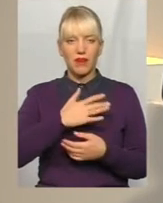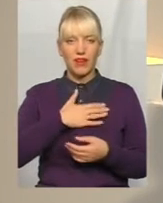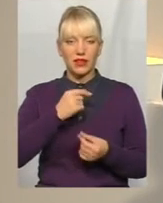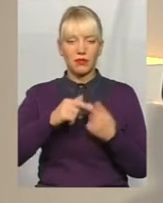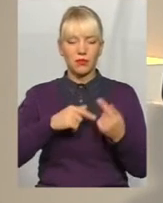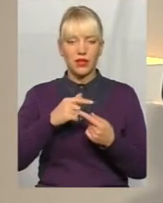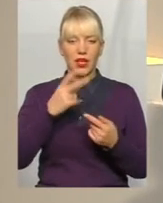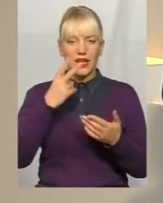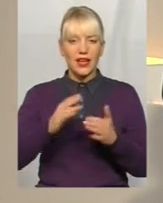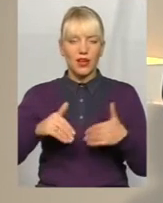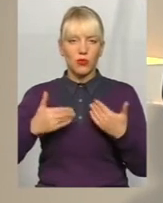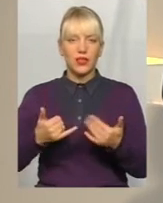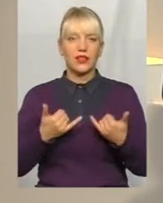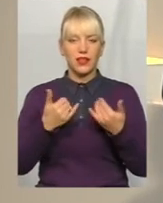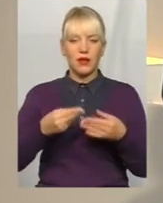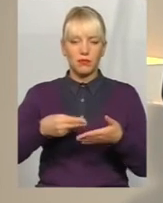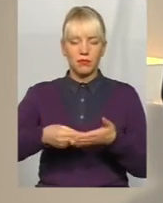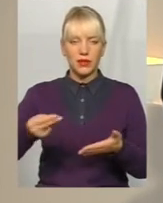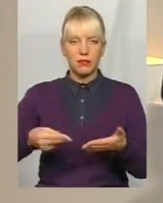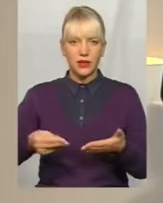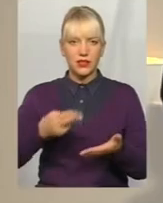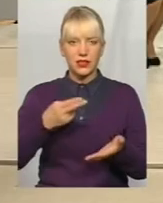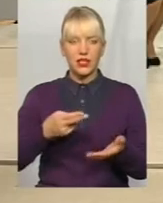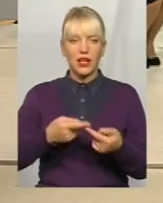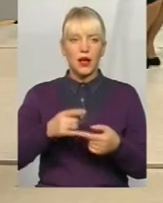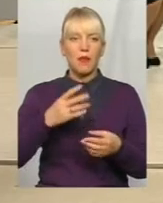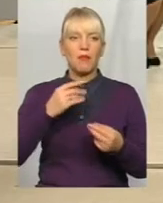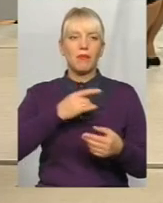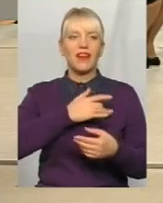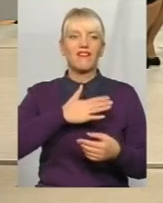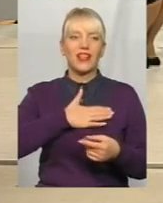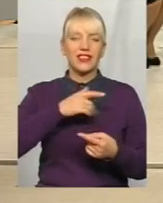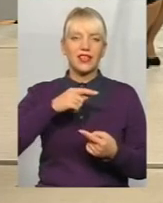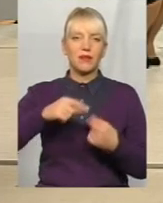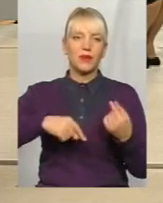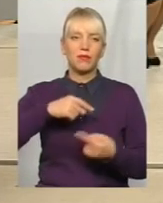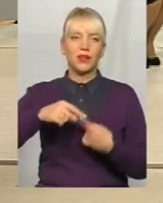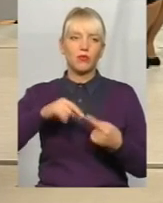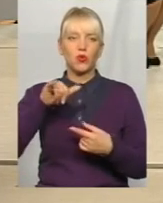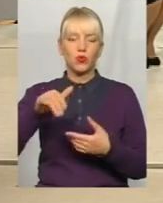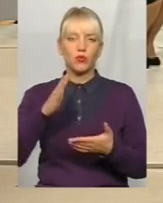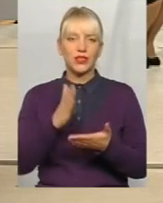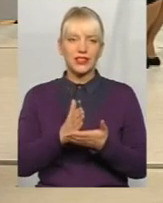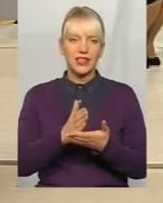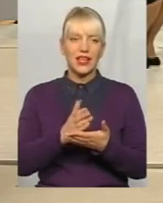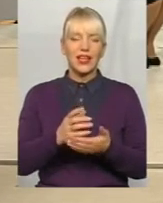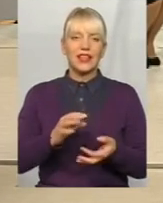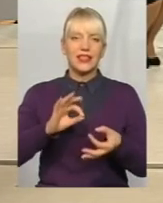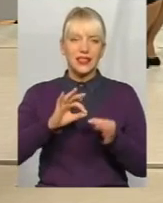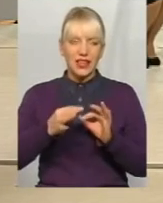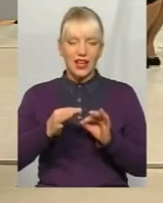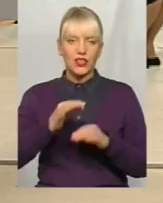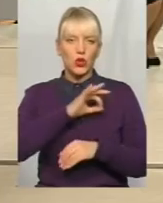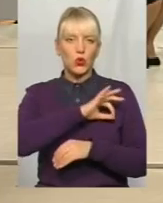рекомендувати для підписки такий журнал «Приватний підприємець». В ньому є досить такі детальні юридичні поради.